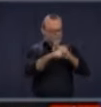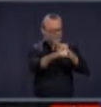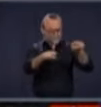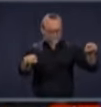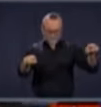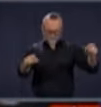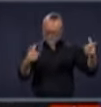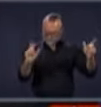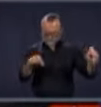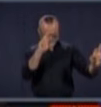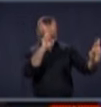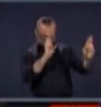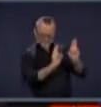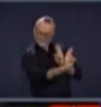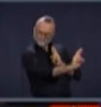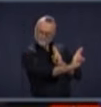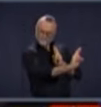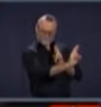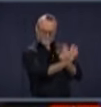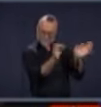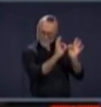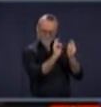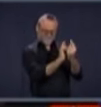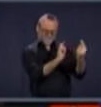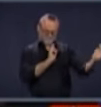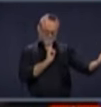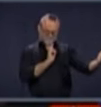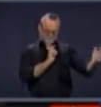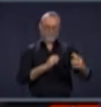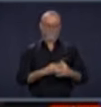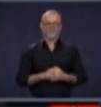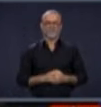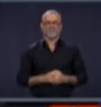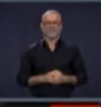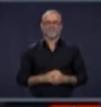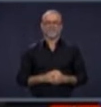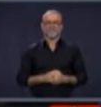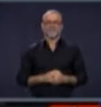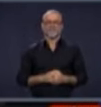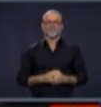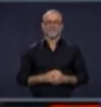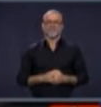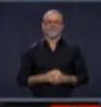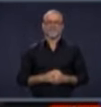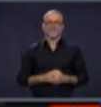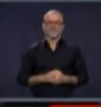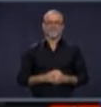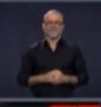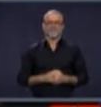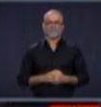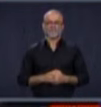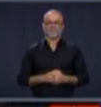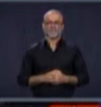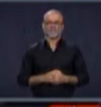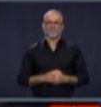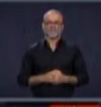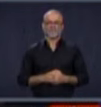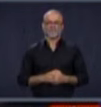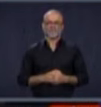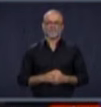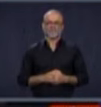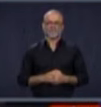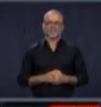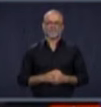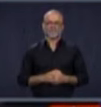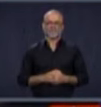aussi pour les autres qu'il faut respecter la distanciation. Je remercie les téléspectateurs de la première chaîne hors Québec qui nous